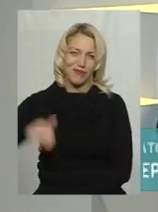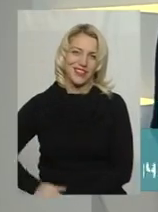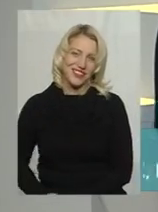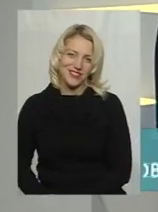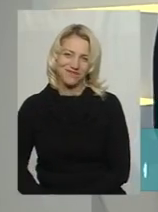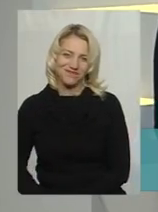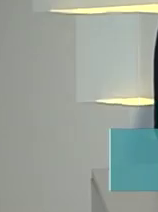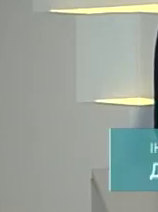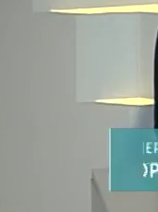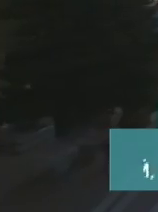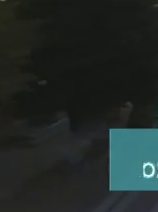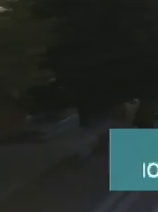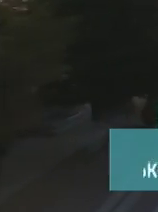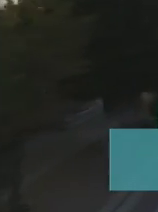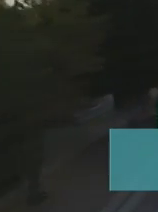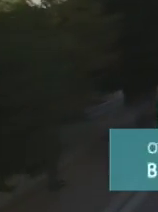щастить!